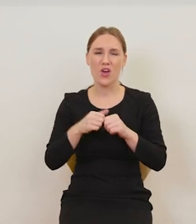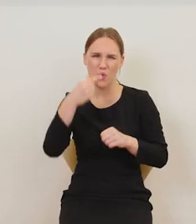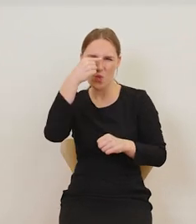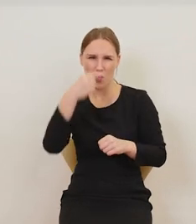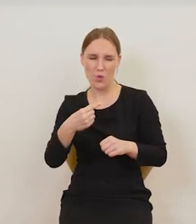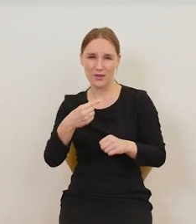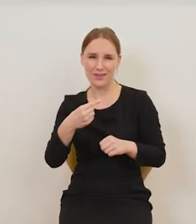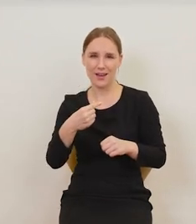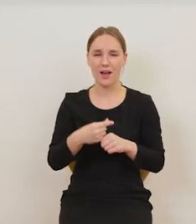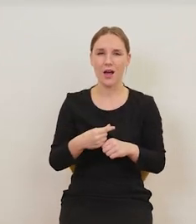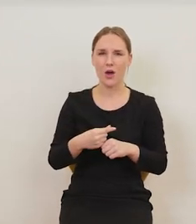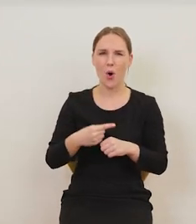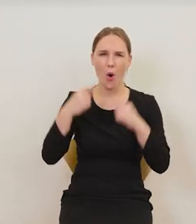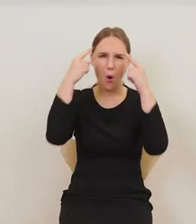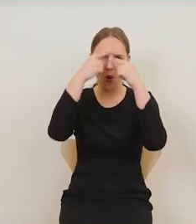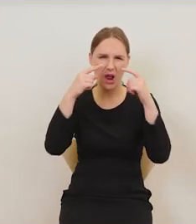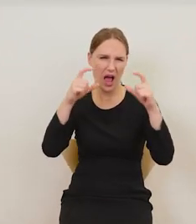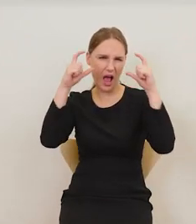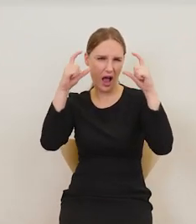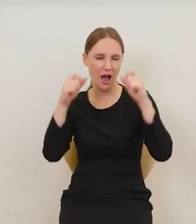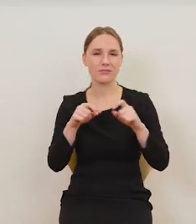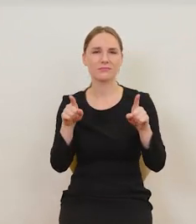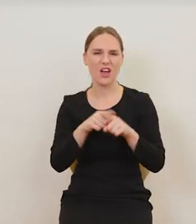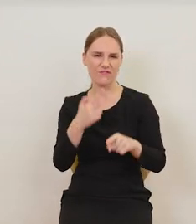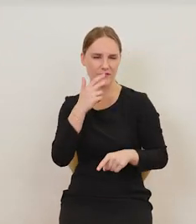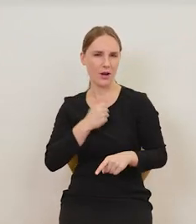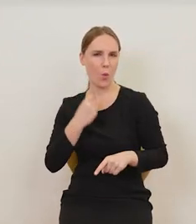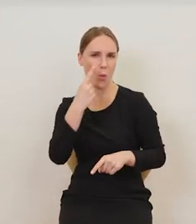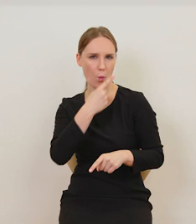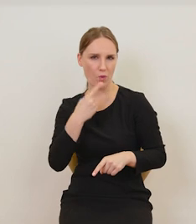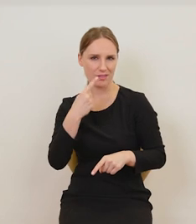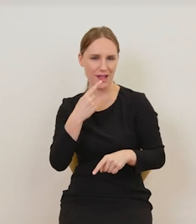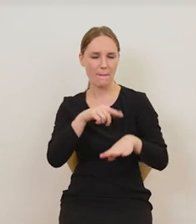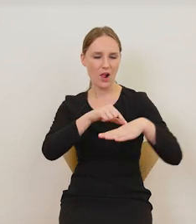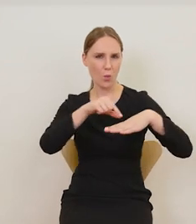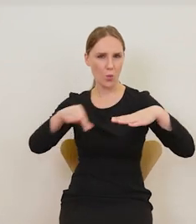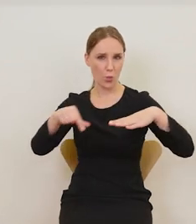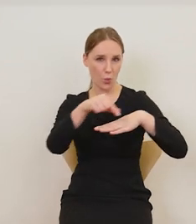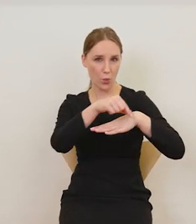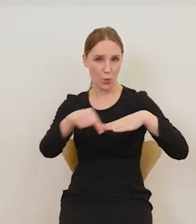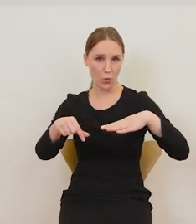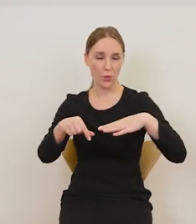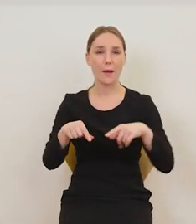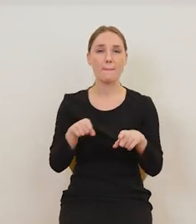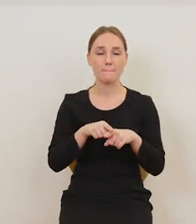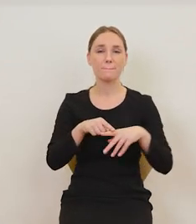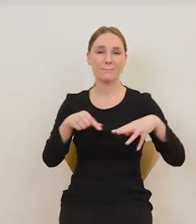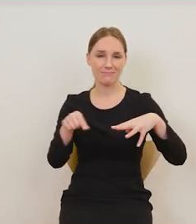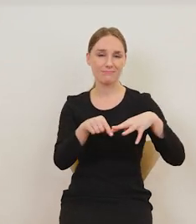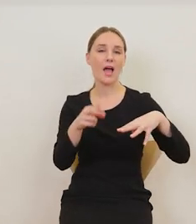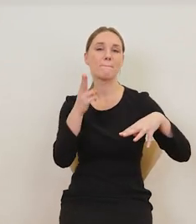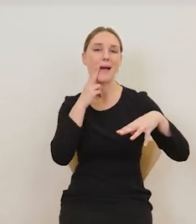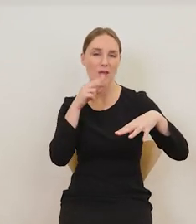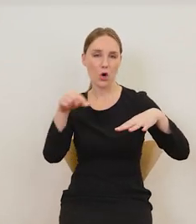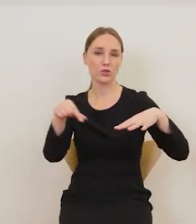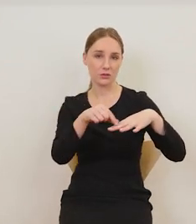nos, wielkie okulary, wyraziste usta, długie palce, między palcami papieros,